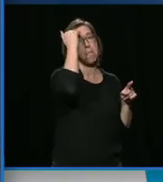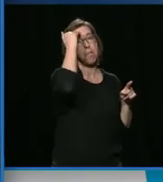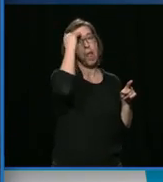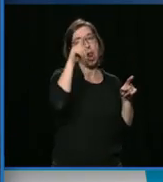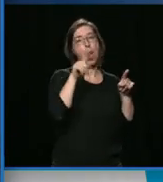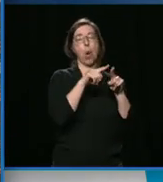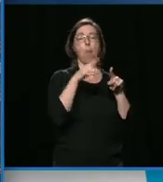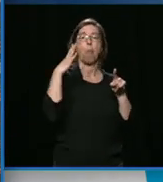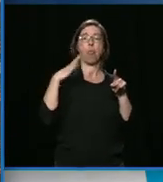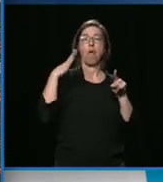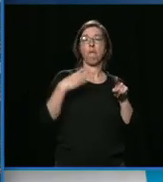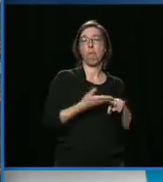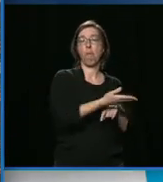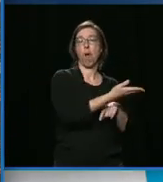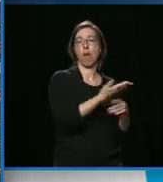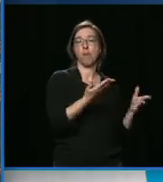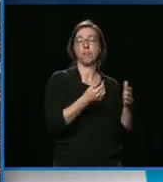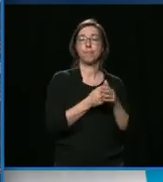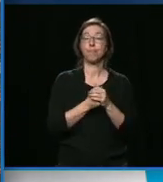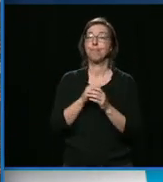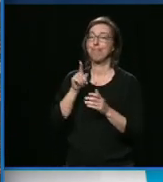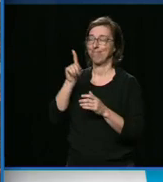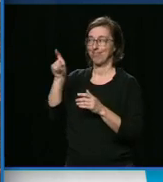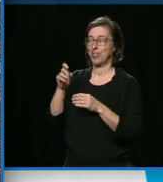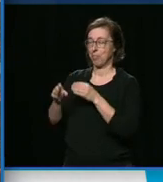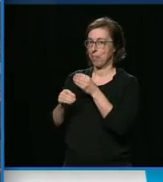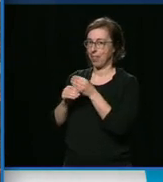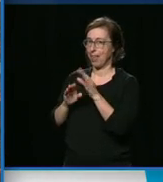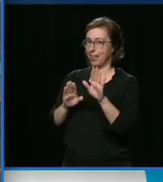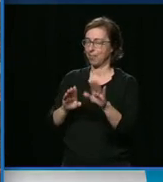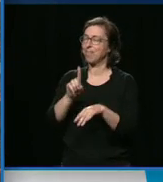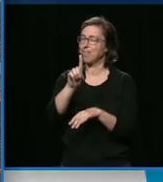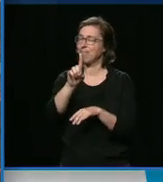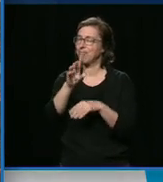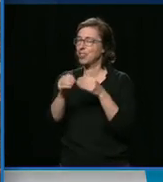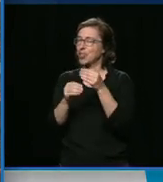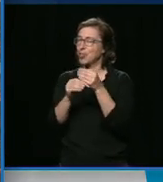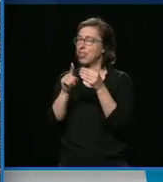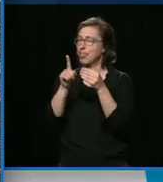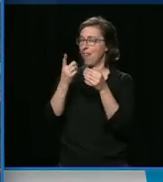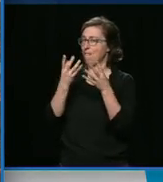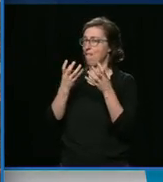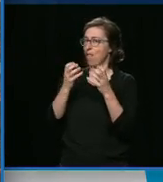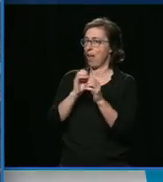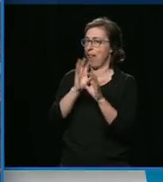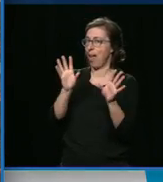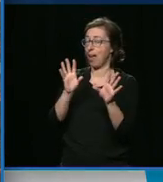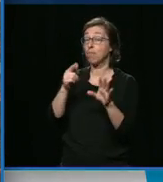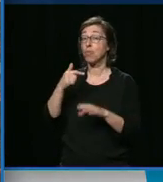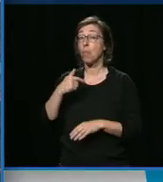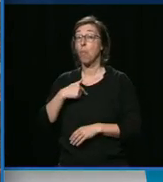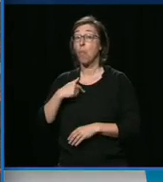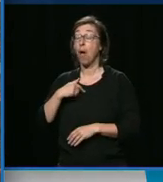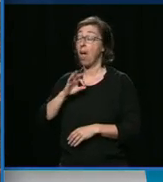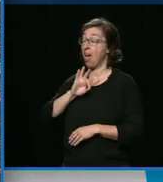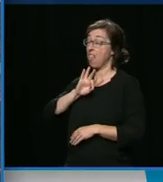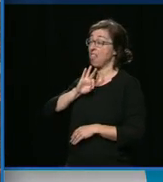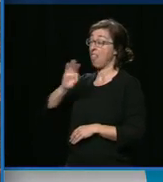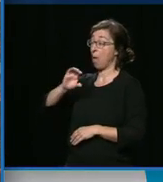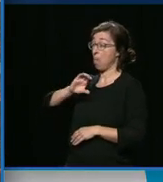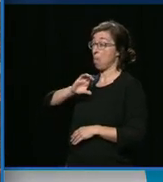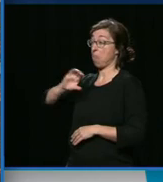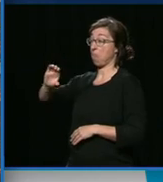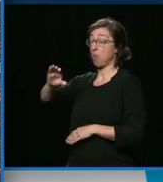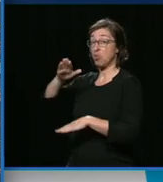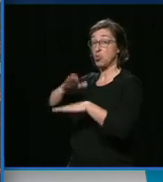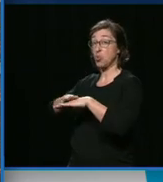complémentaire. M. le Président, on va mettre les choses au clair. Je n jamais eu comme intention de faire une attaque personnelle ce matin. Je trouve que le premier ministre manque de